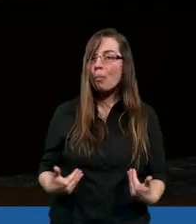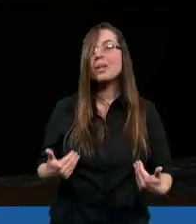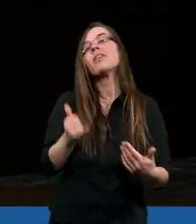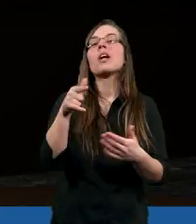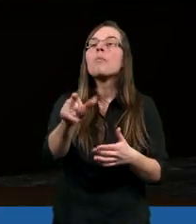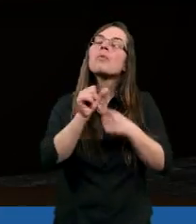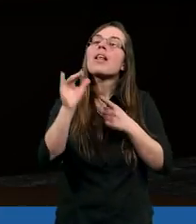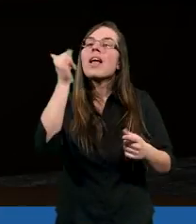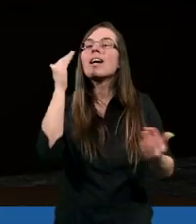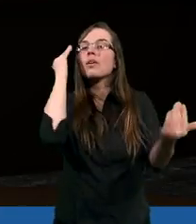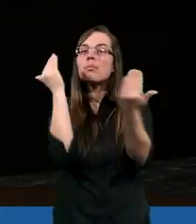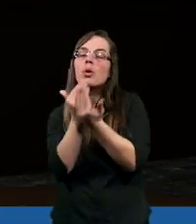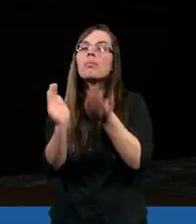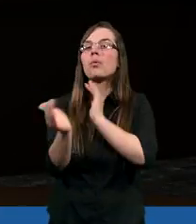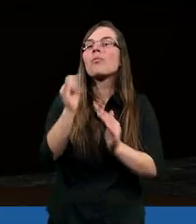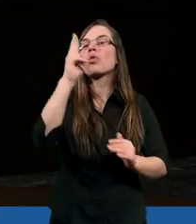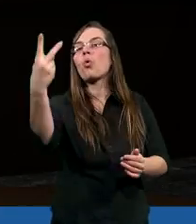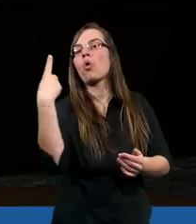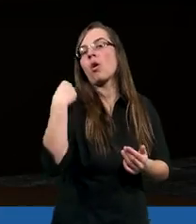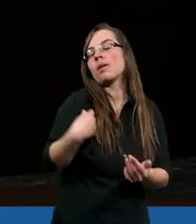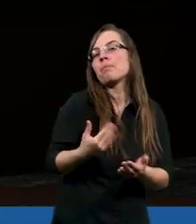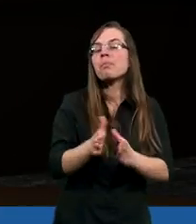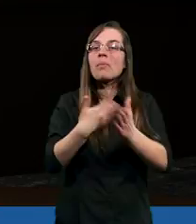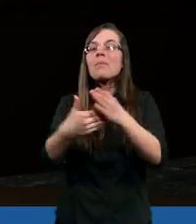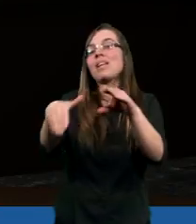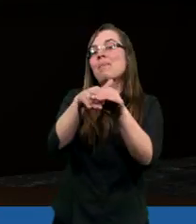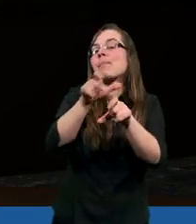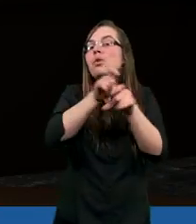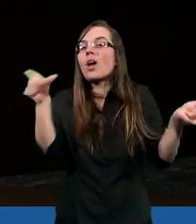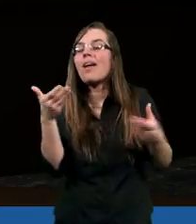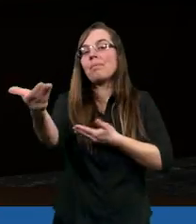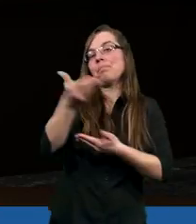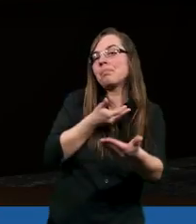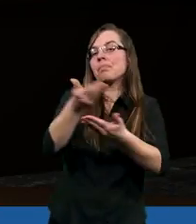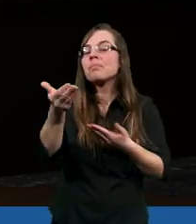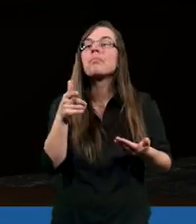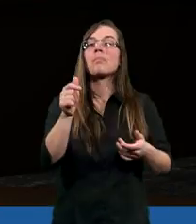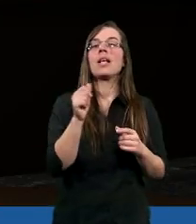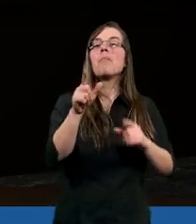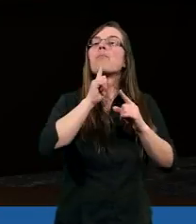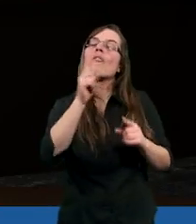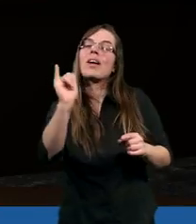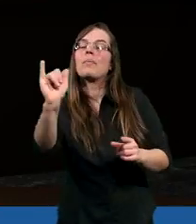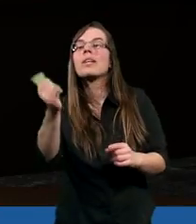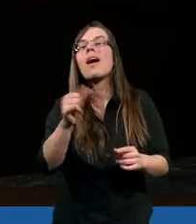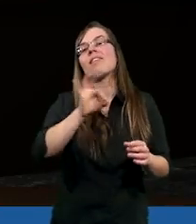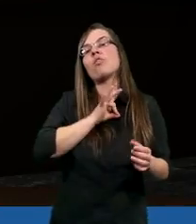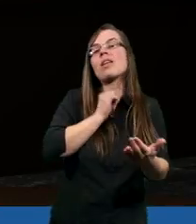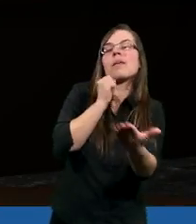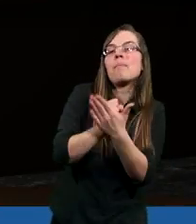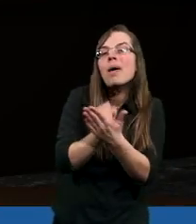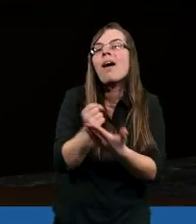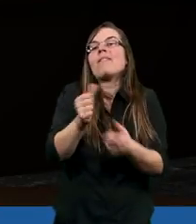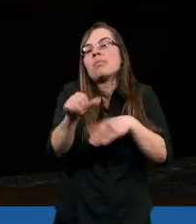w jakiś sposób poznajemy nawet drugą osobę, jeżeli spędzamy z nią czas, jeżeli powierzamy jej jakieś swoje